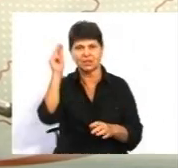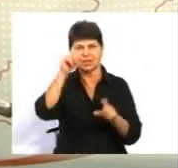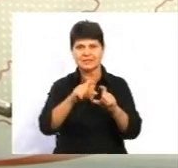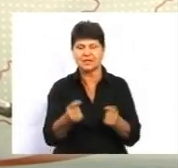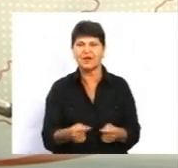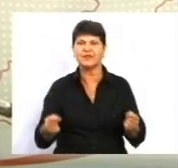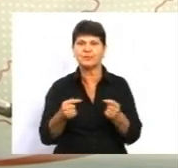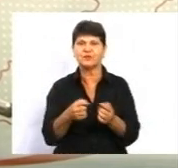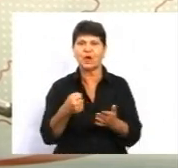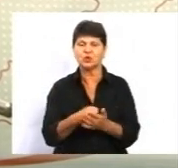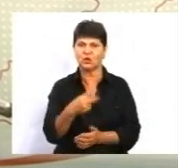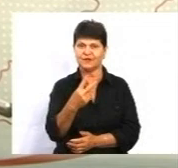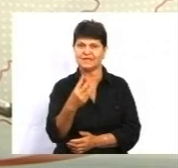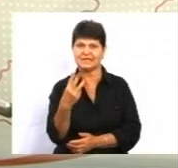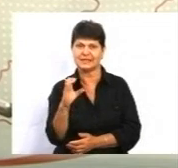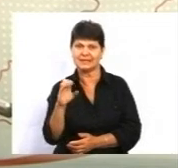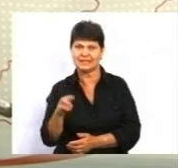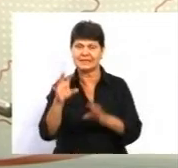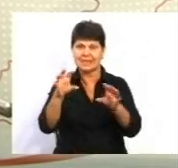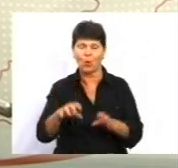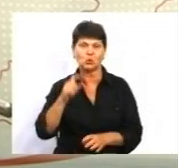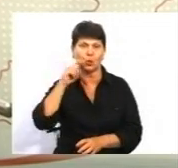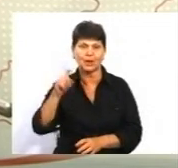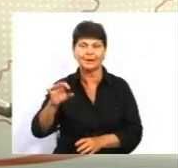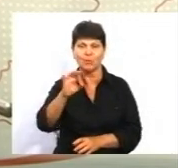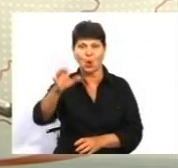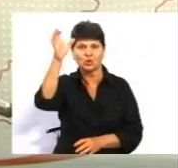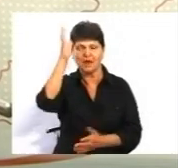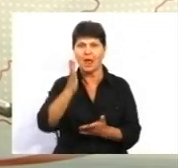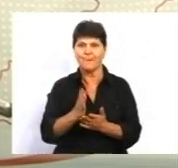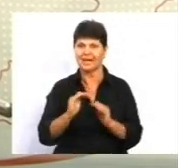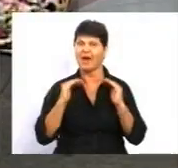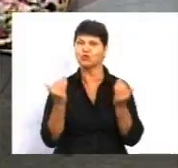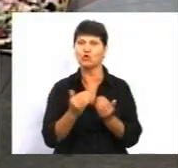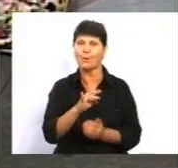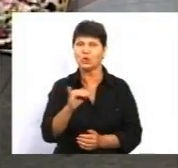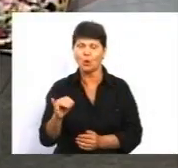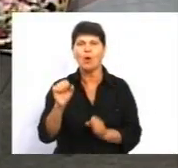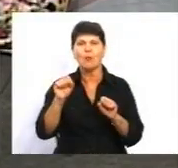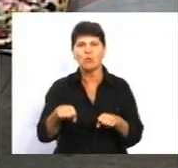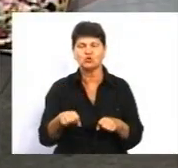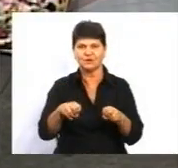до 23 статті закону України про освіту мають автономію, вони можуть вирішувати це питання самостійно.